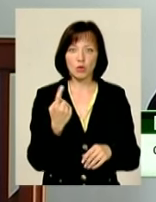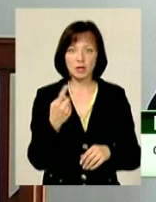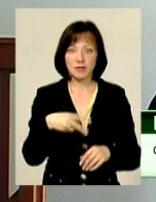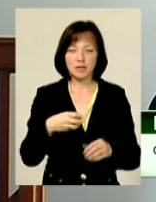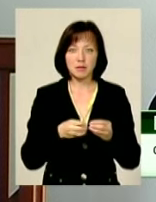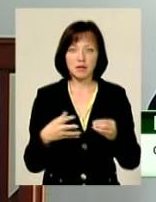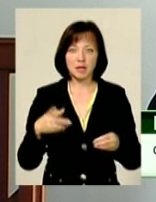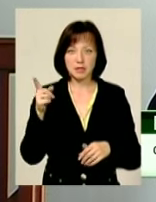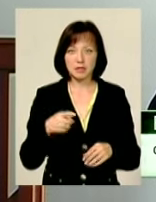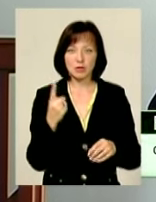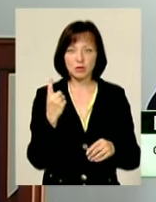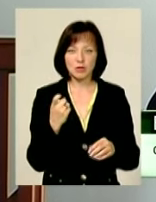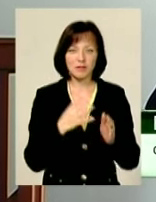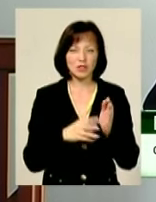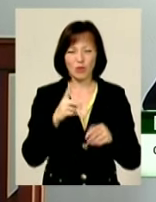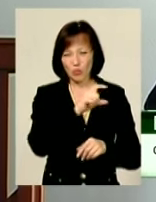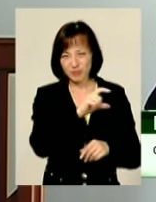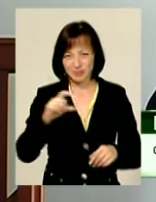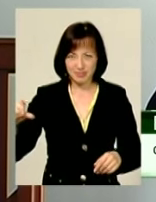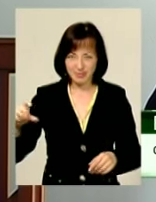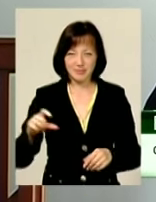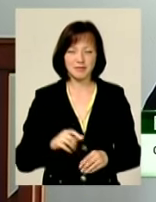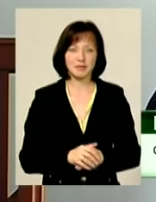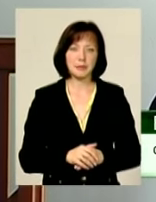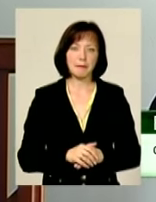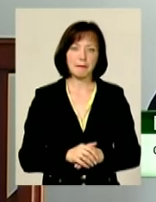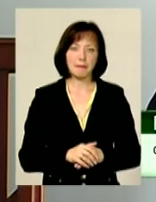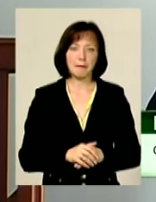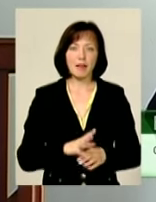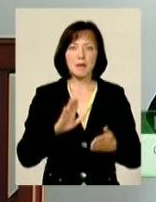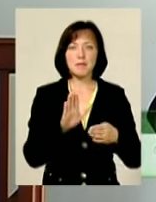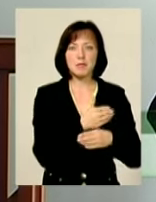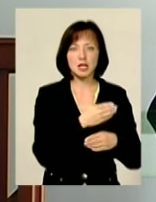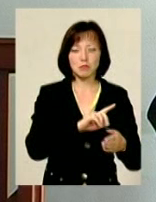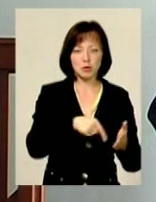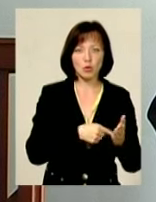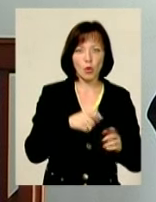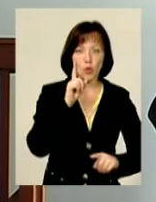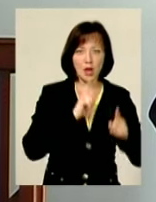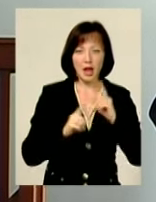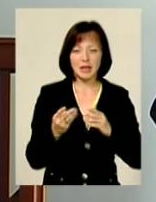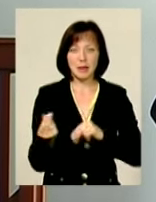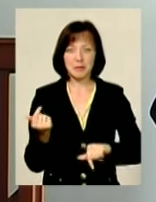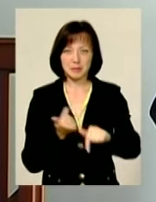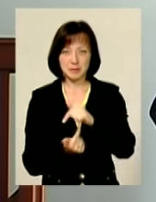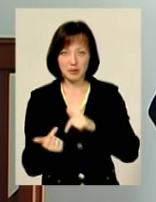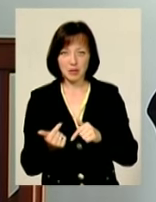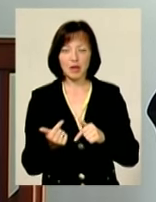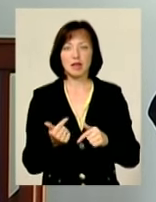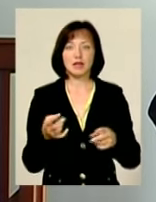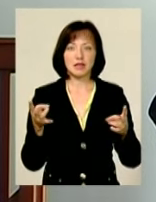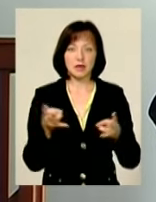-199-4210-02-08-13 року укладнений між Хмельницькою міською радою та ППВ ТСР з моменту укладення.